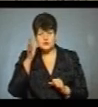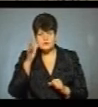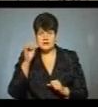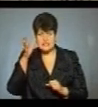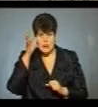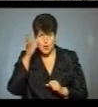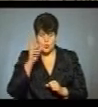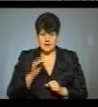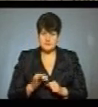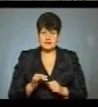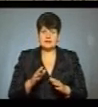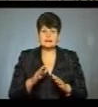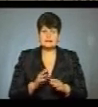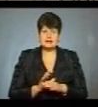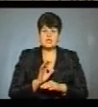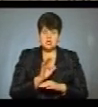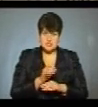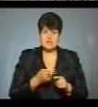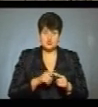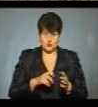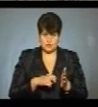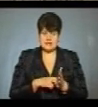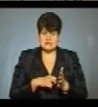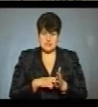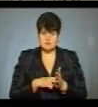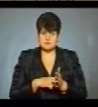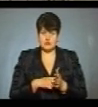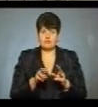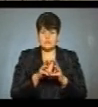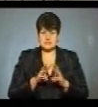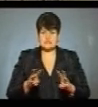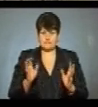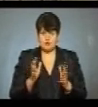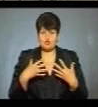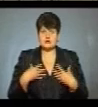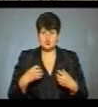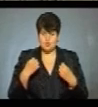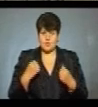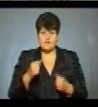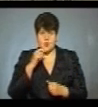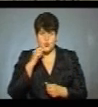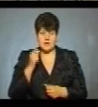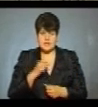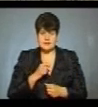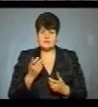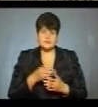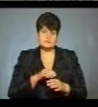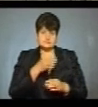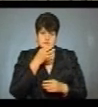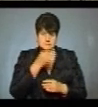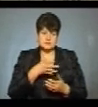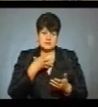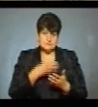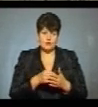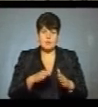і науки надійшла такого листа на Міністерство охорони здоров'я України, де висловить свої